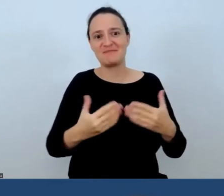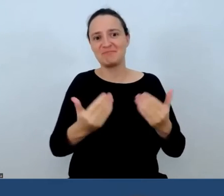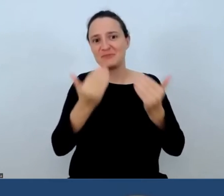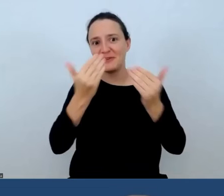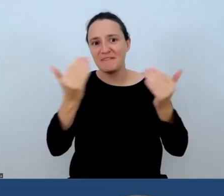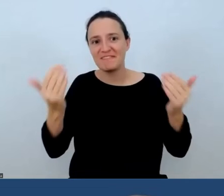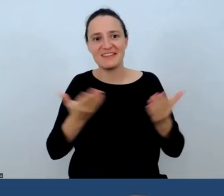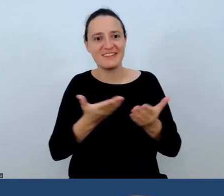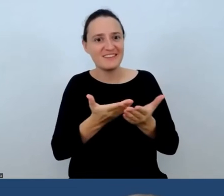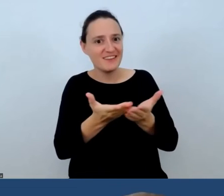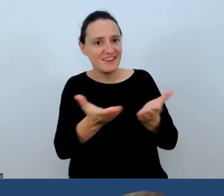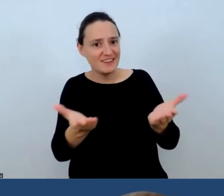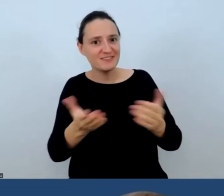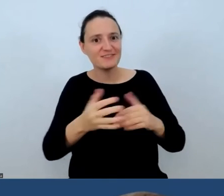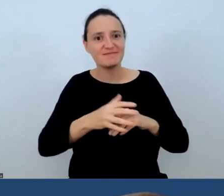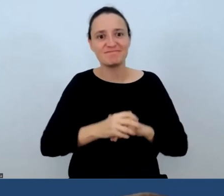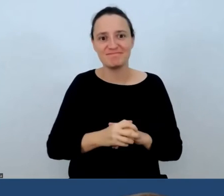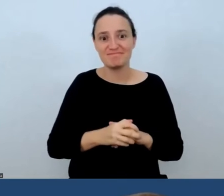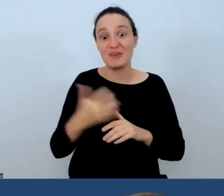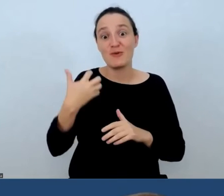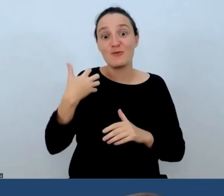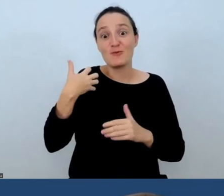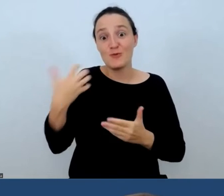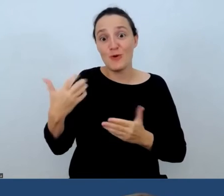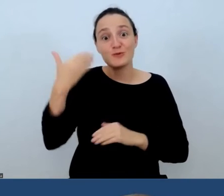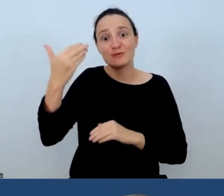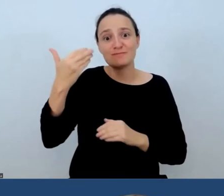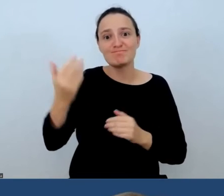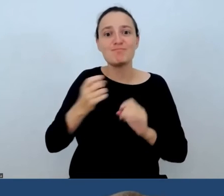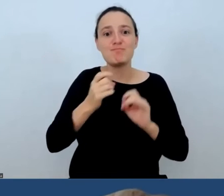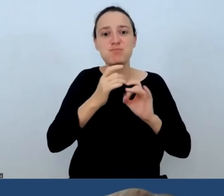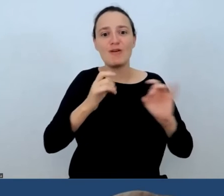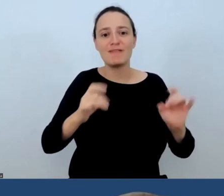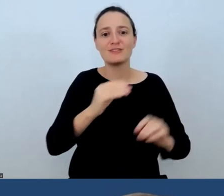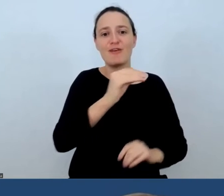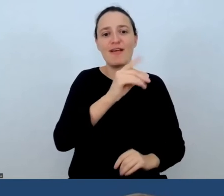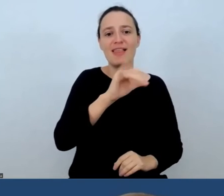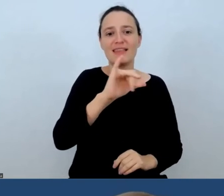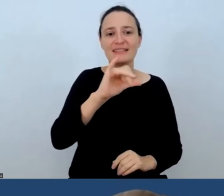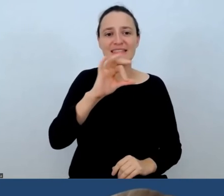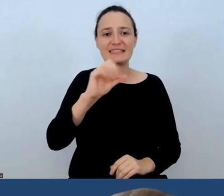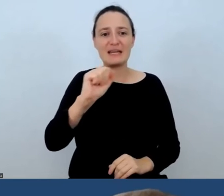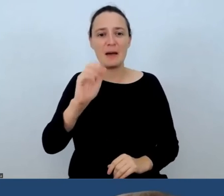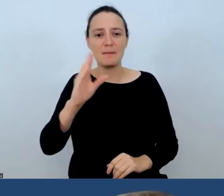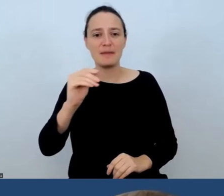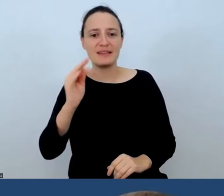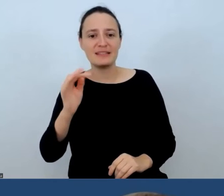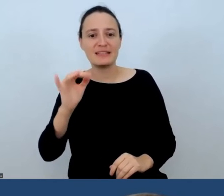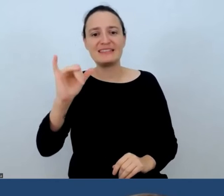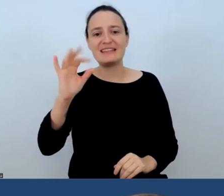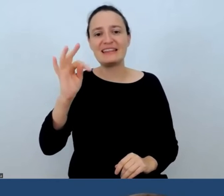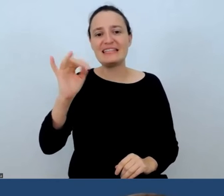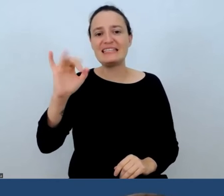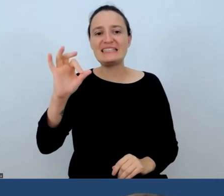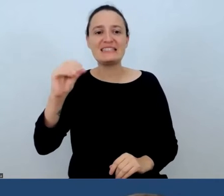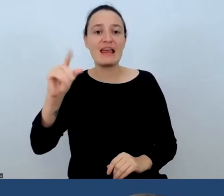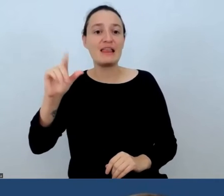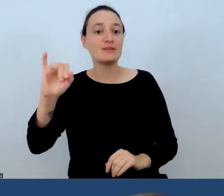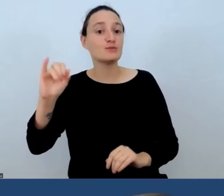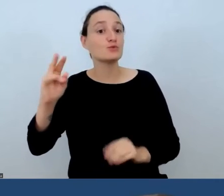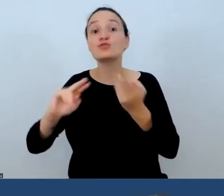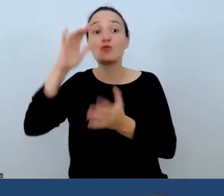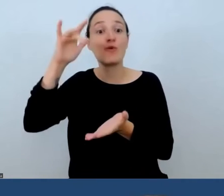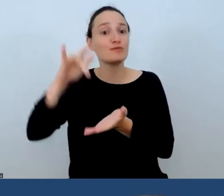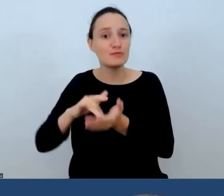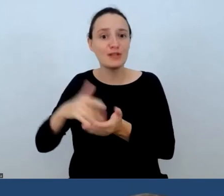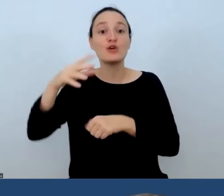naszą dzisiejszą mówczynię, prof. Elisabeti Sellius ze Szwecji, z Uniwersytetu